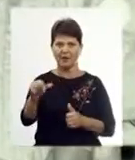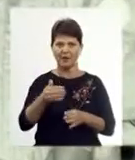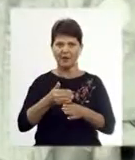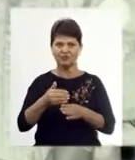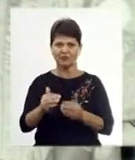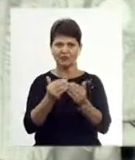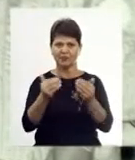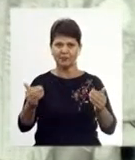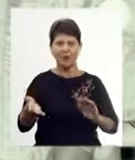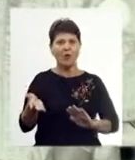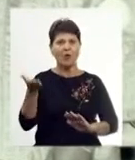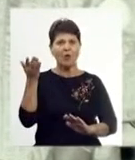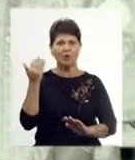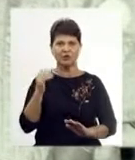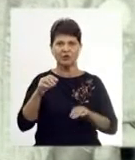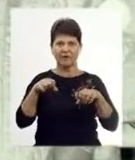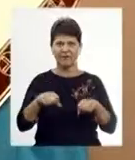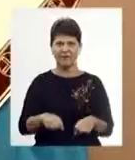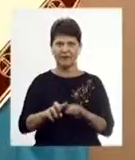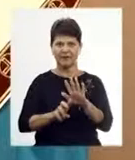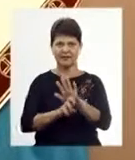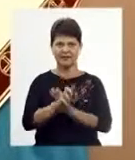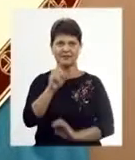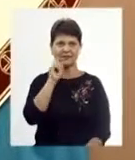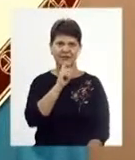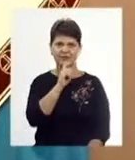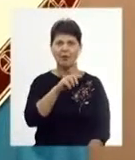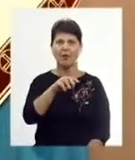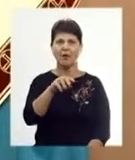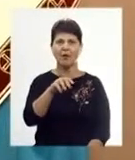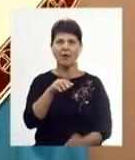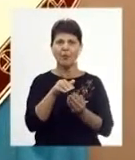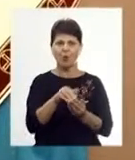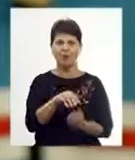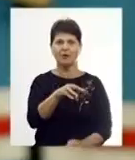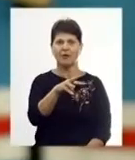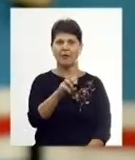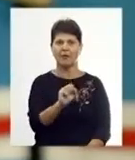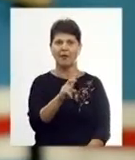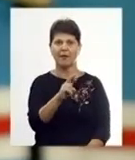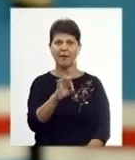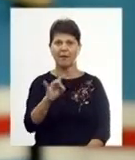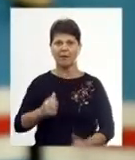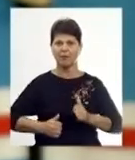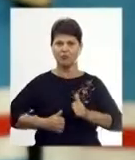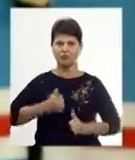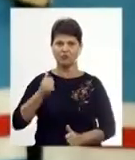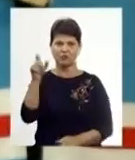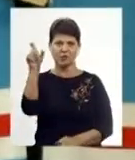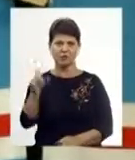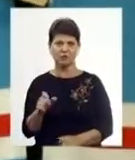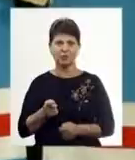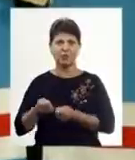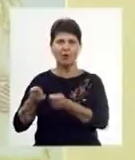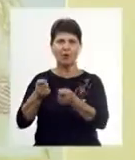присвячена колишньому владиці Вінницькому і Могилів-Подільському Макарію. Почесному громадянину міста Вінниці – людині, яка об